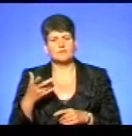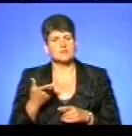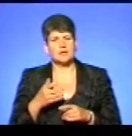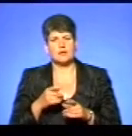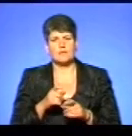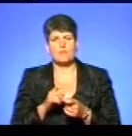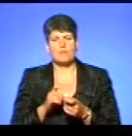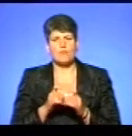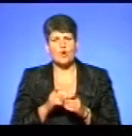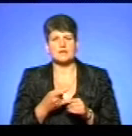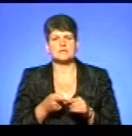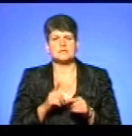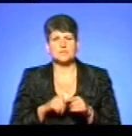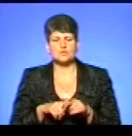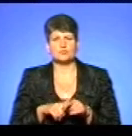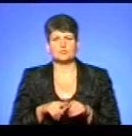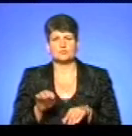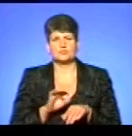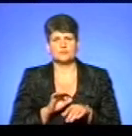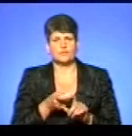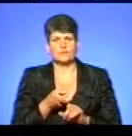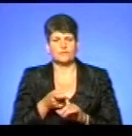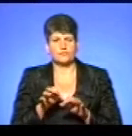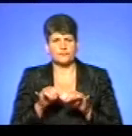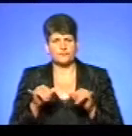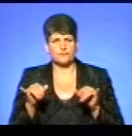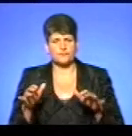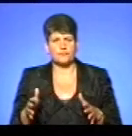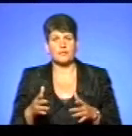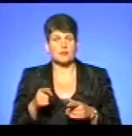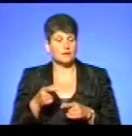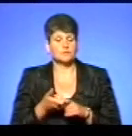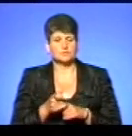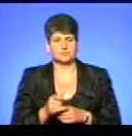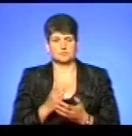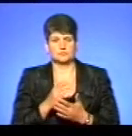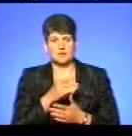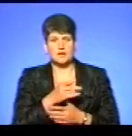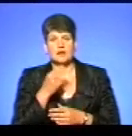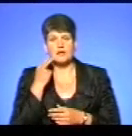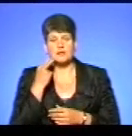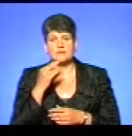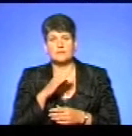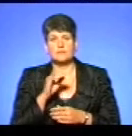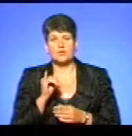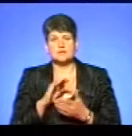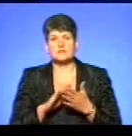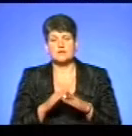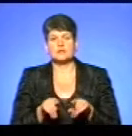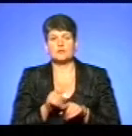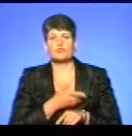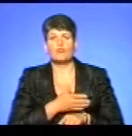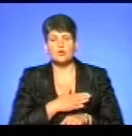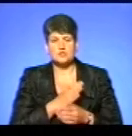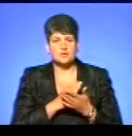поширений в країні, особливо в Литві, в Латвії, сильно поширений, поширена африканська чума свиней. Найкраща ситуація в Польщі. Вони навіть пробували в